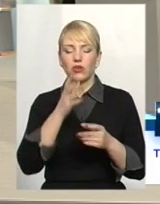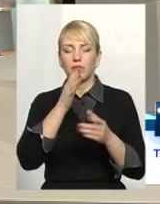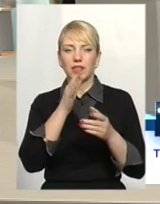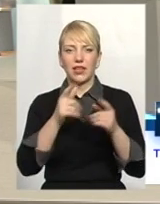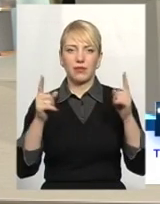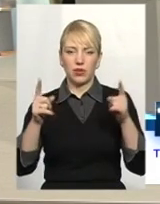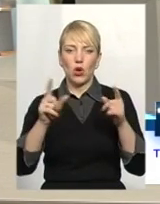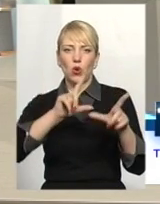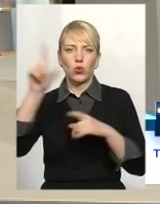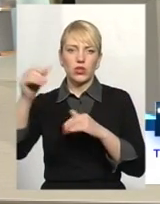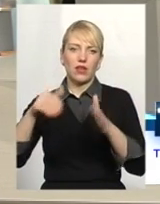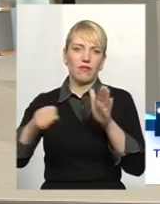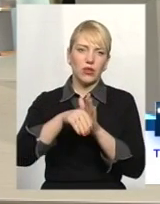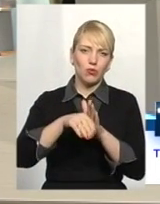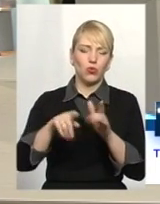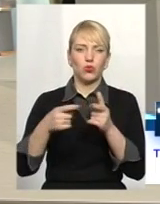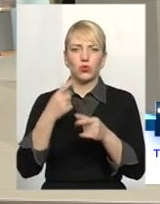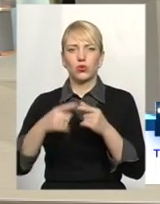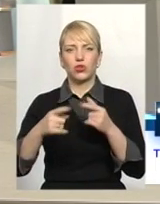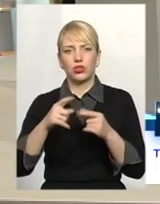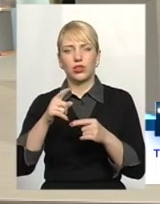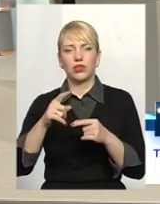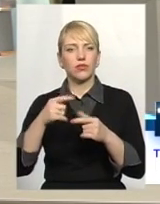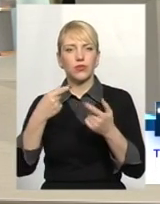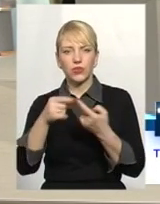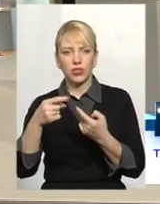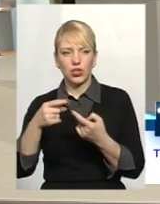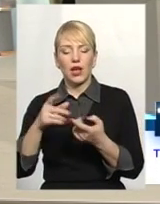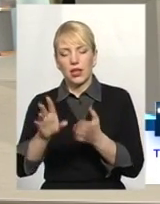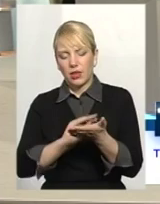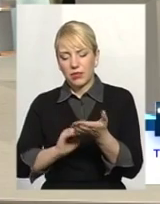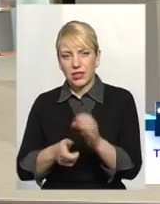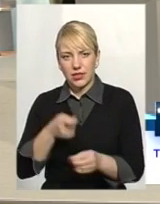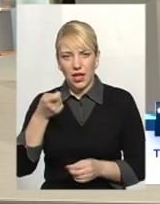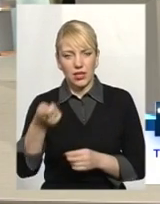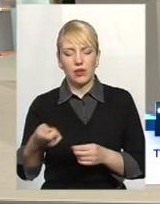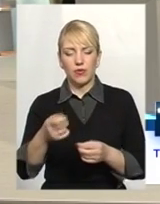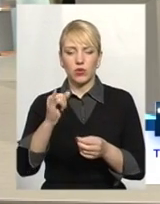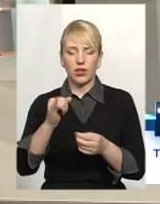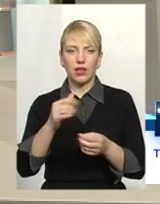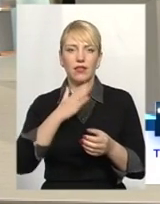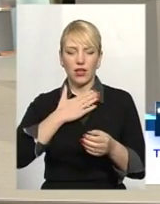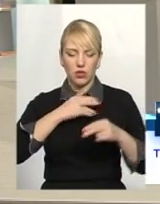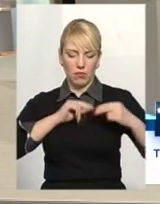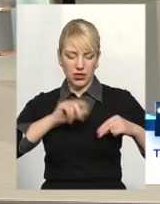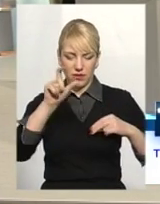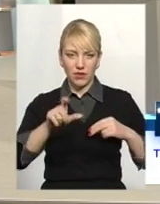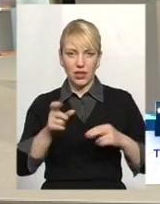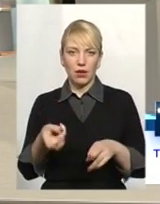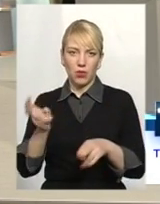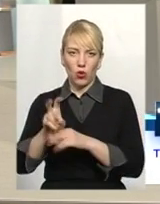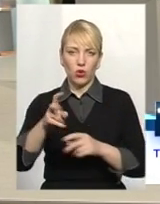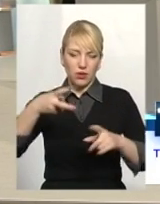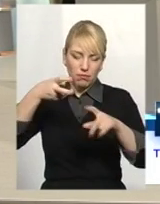відпустку, чи в'їжджає десь там відпочити. Пишеться заява, приходить наш працівник, опломбує її газовий прилад, на той